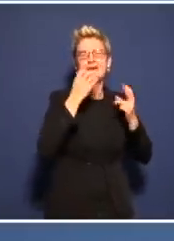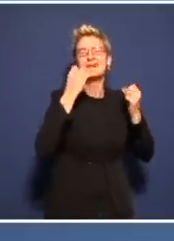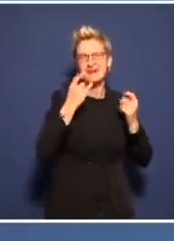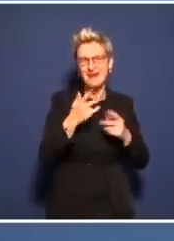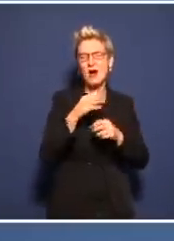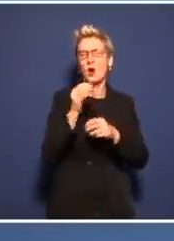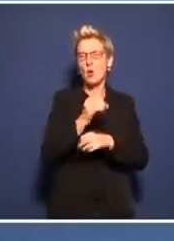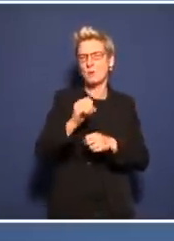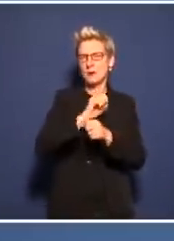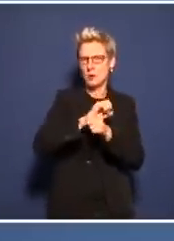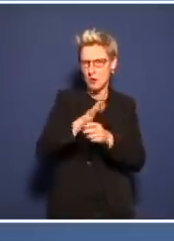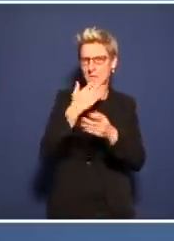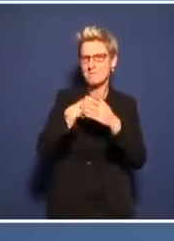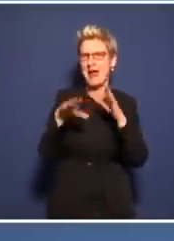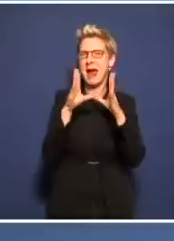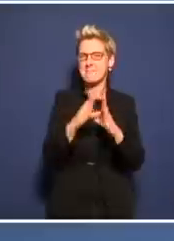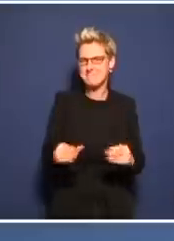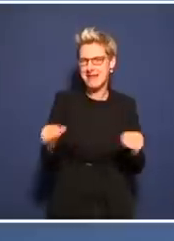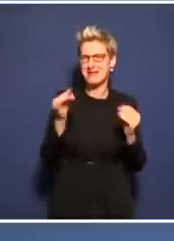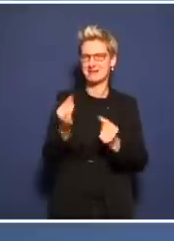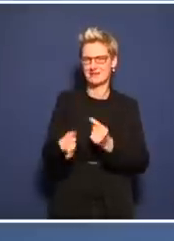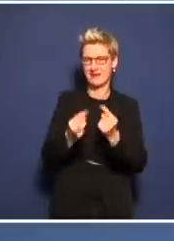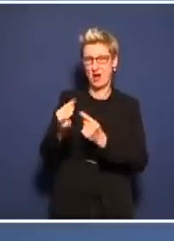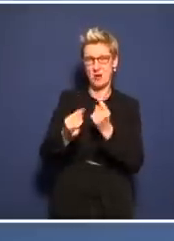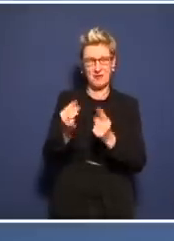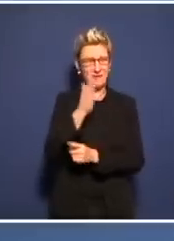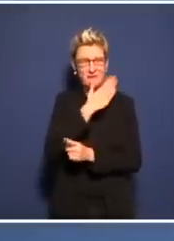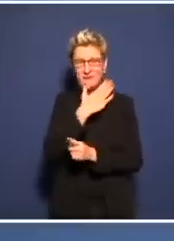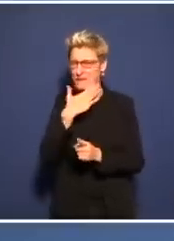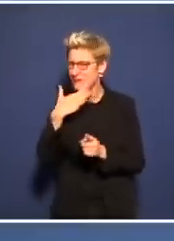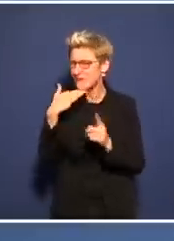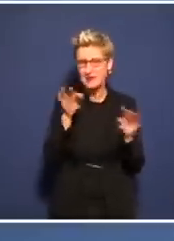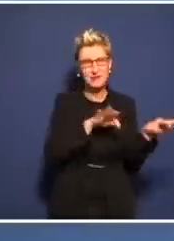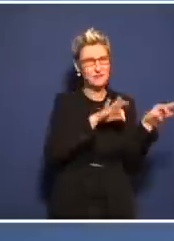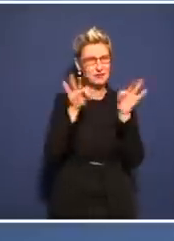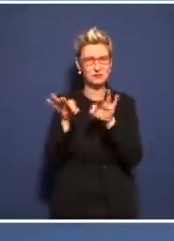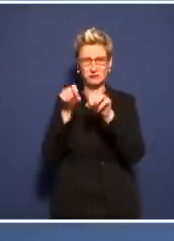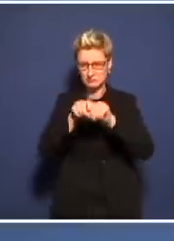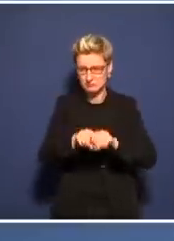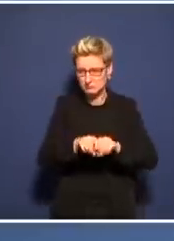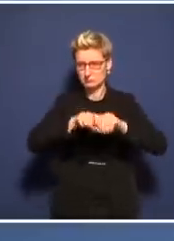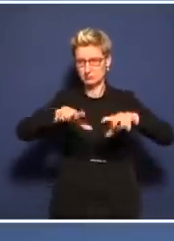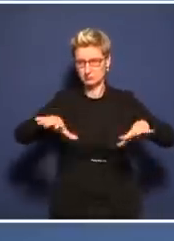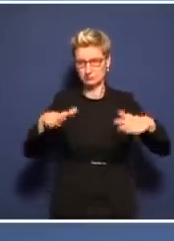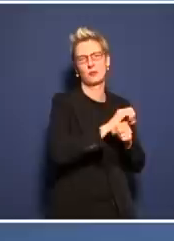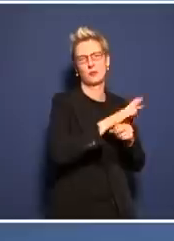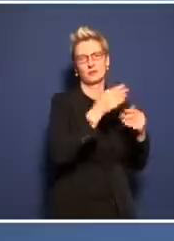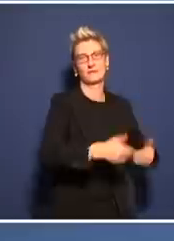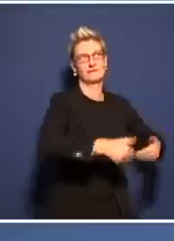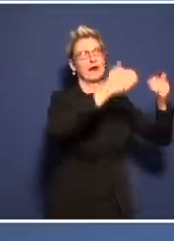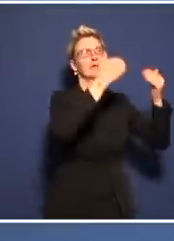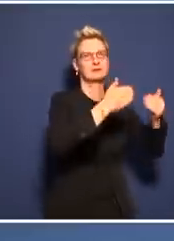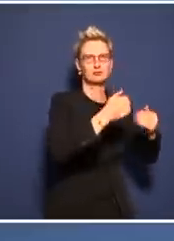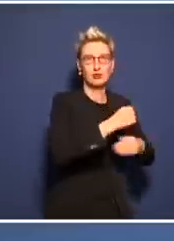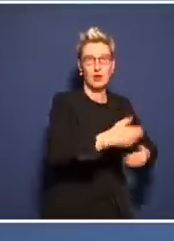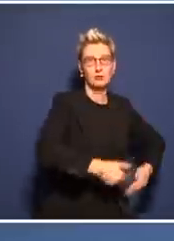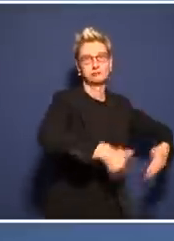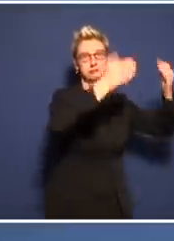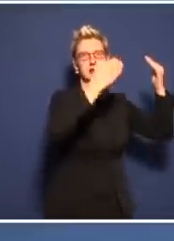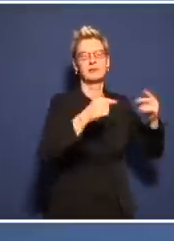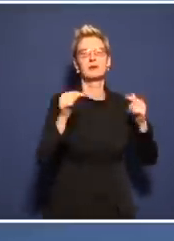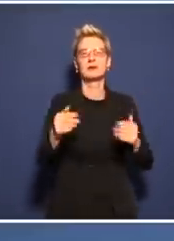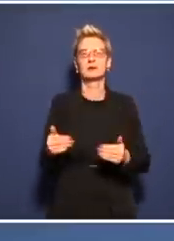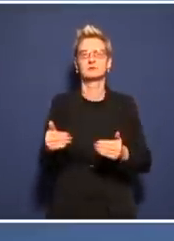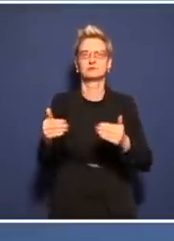erster Linie der Gesundheitsminister verantwortlich. Umso mehr, als er ja Dauergast in den Talkshows ist. Ländern, in denen